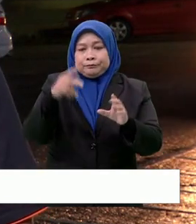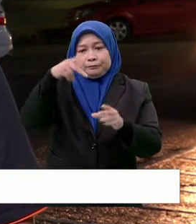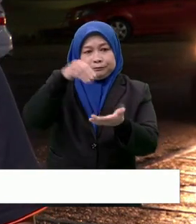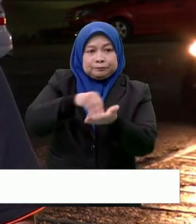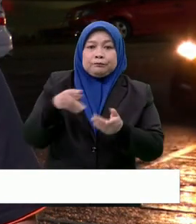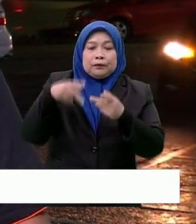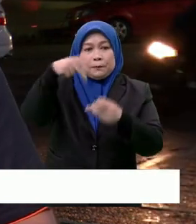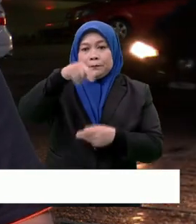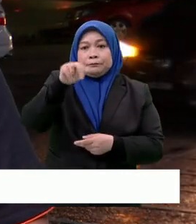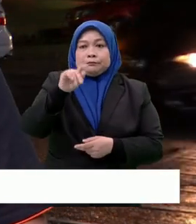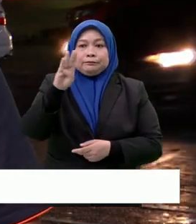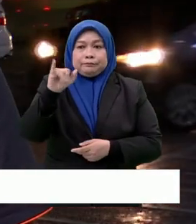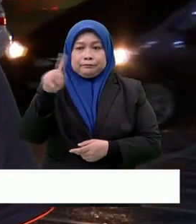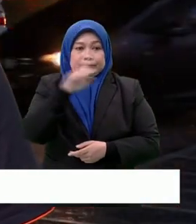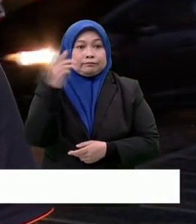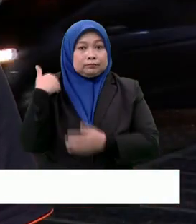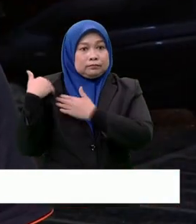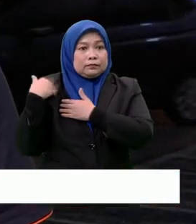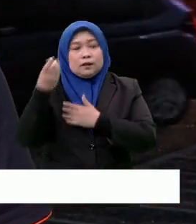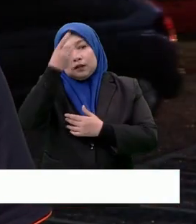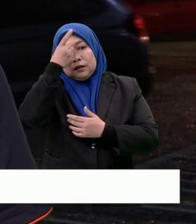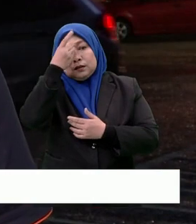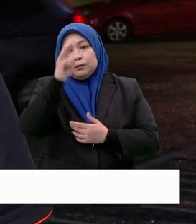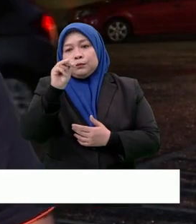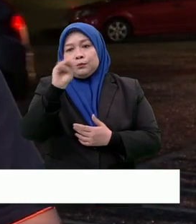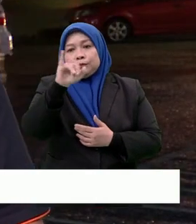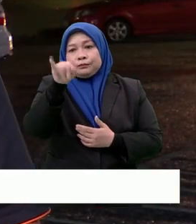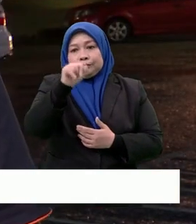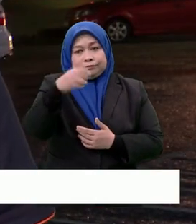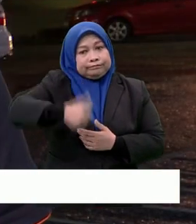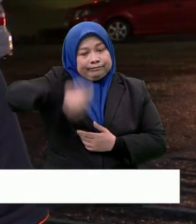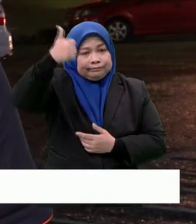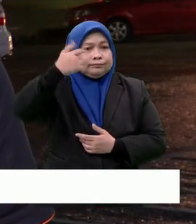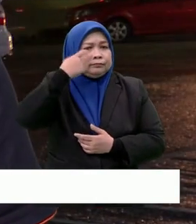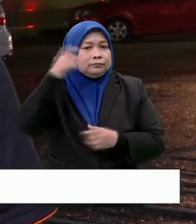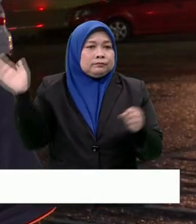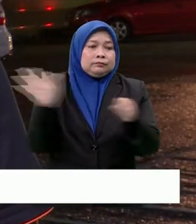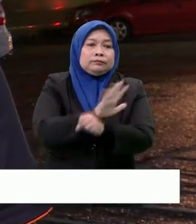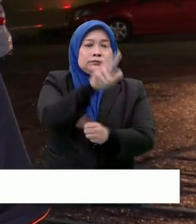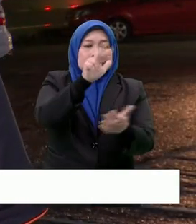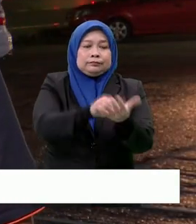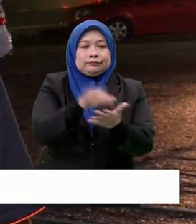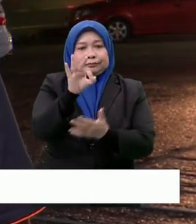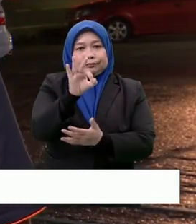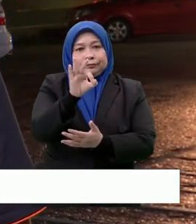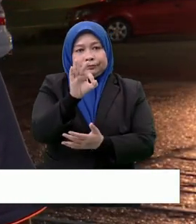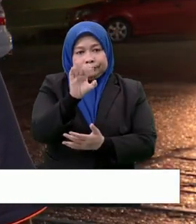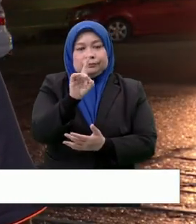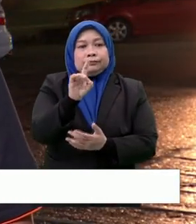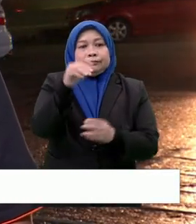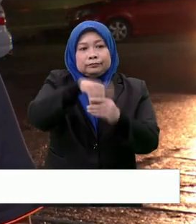di mana kerusi yang setakat ini penyandangnya adalah Datuk Seri Mujahid Yusof menang dengan majoriti 3,098 undi pada